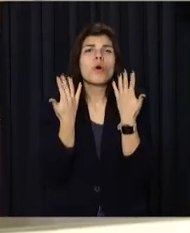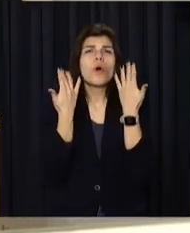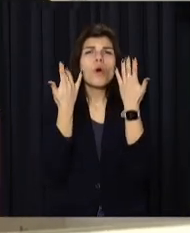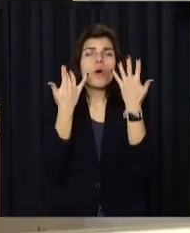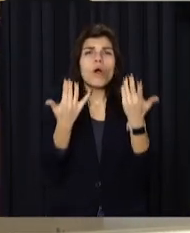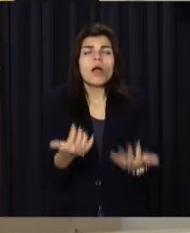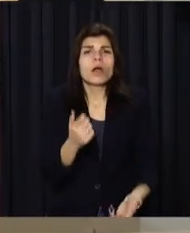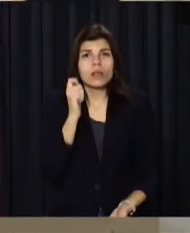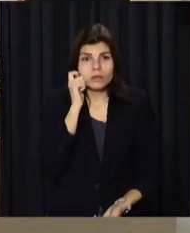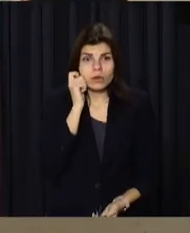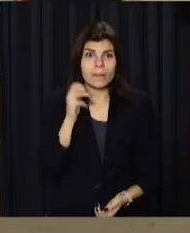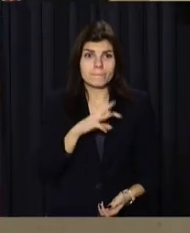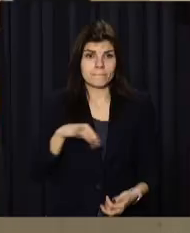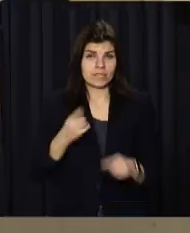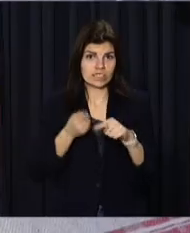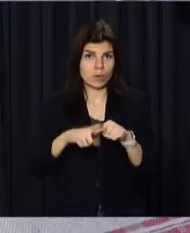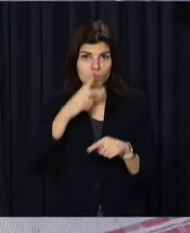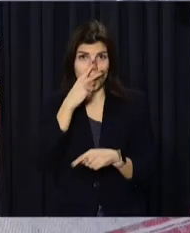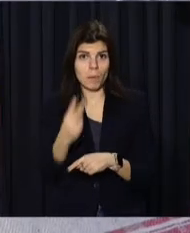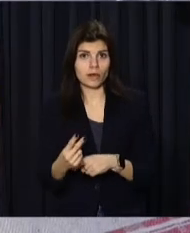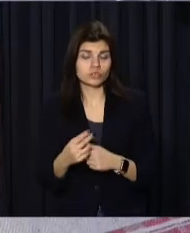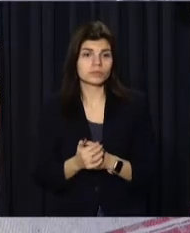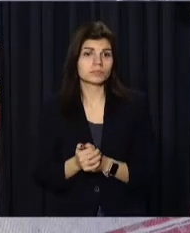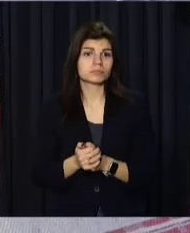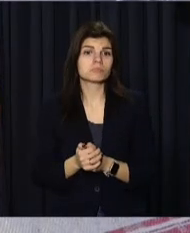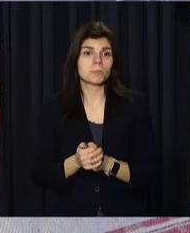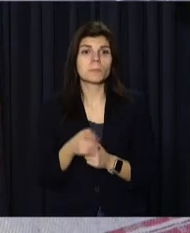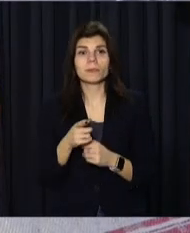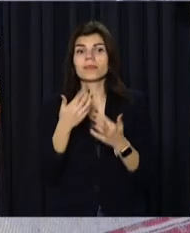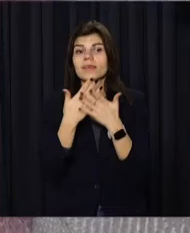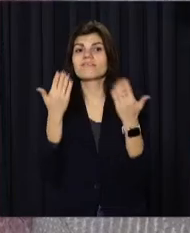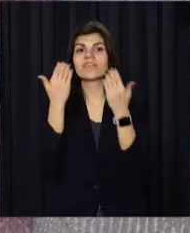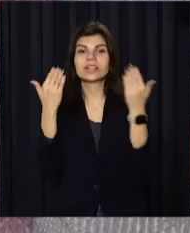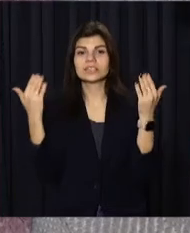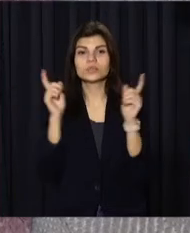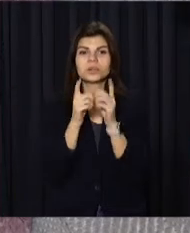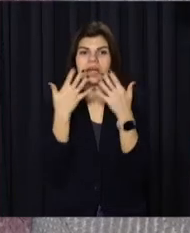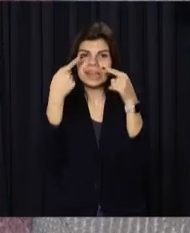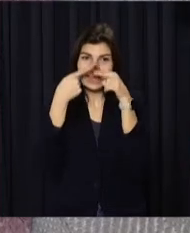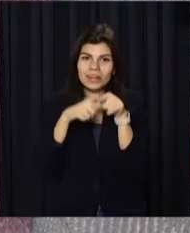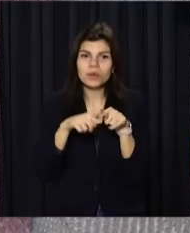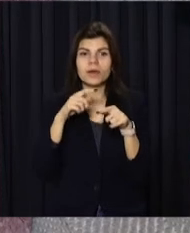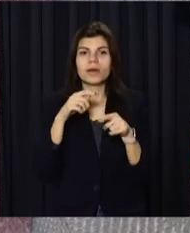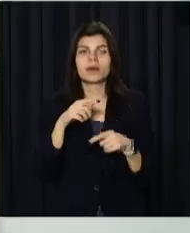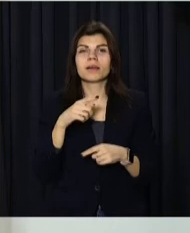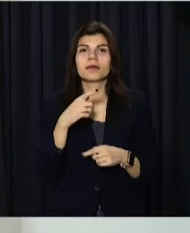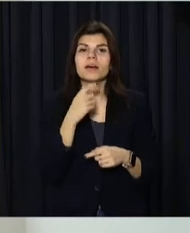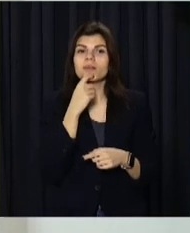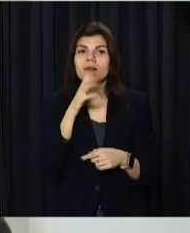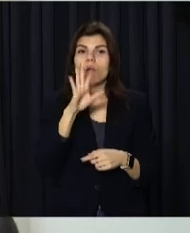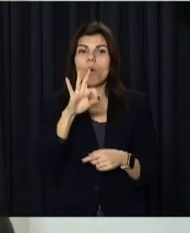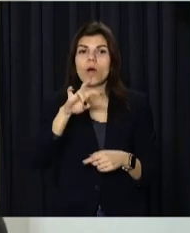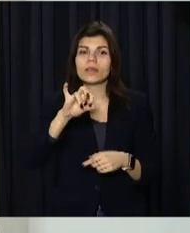тисячі річ, ми це побачили. Окрім артефактів, на виставці відкрила для себе нові технології пані Олена. За